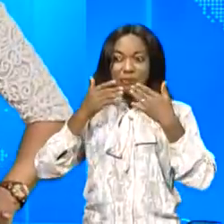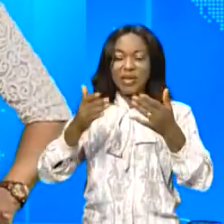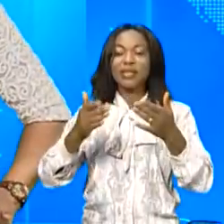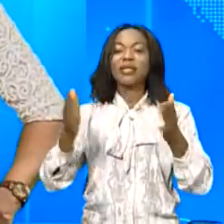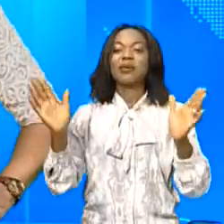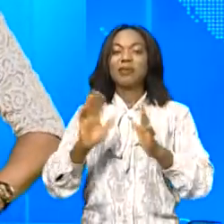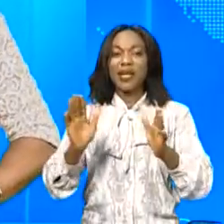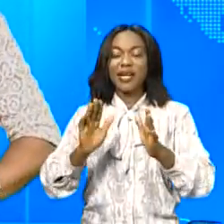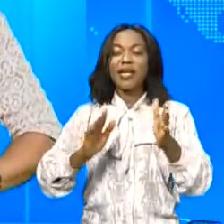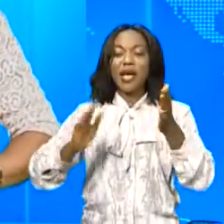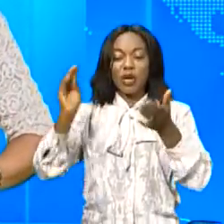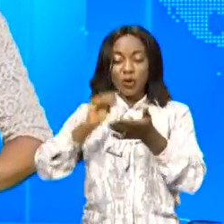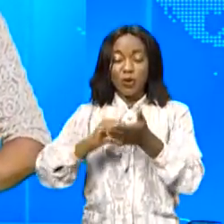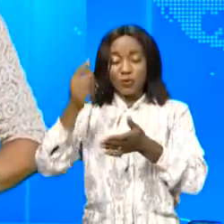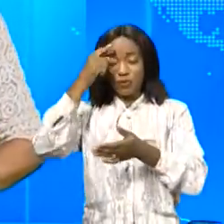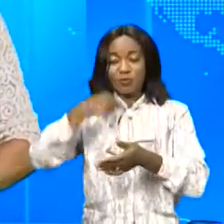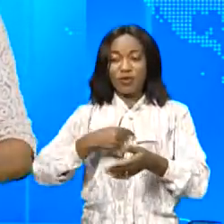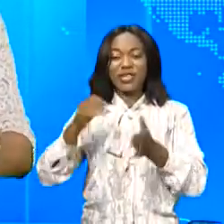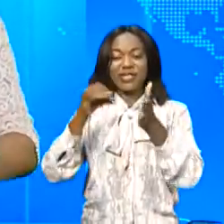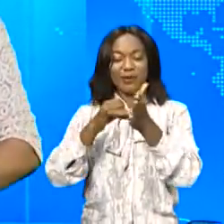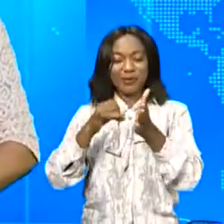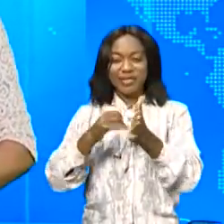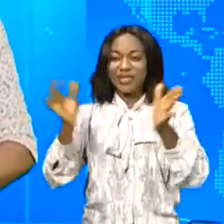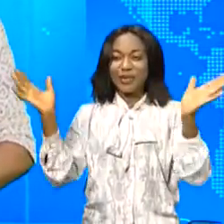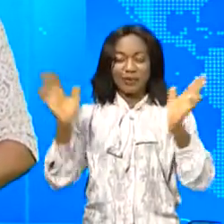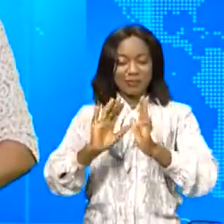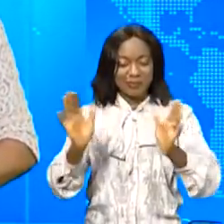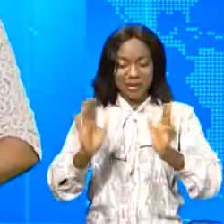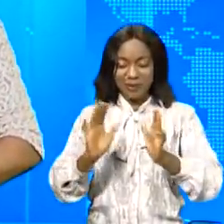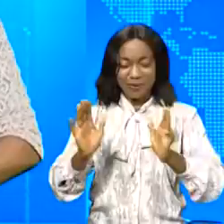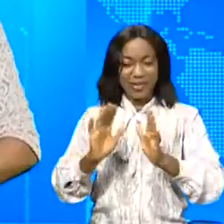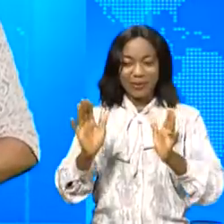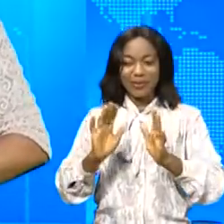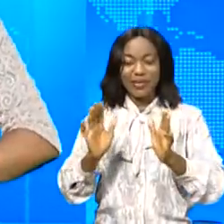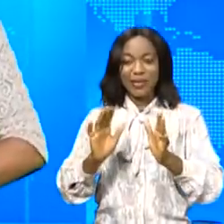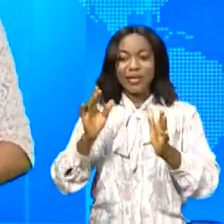dans quelques heures d'ici là portez-vous bien et quant à moi je vous retrouve le jeudi prochain merci à vous